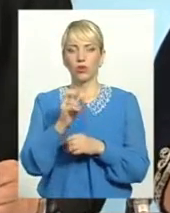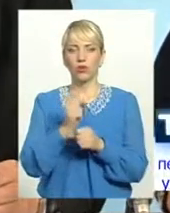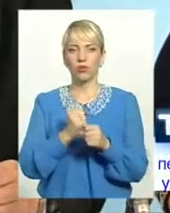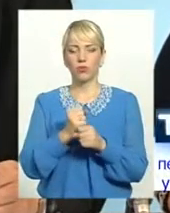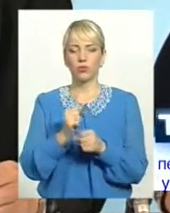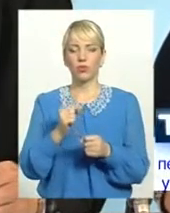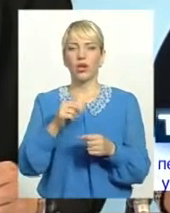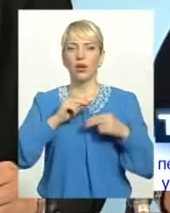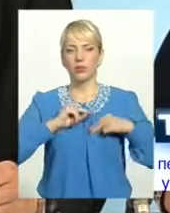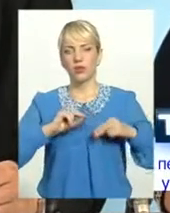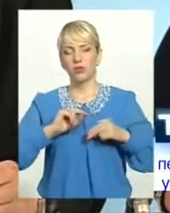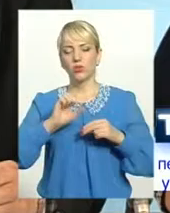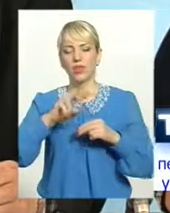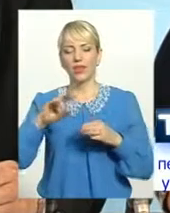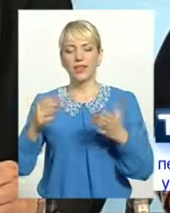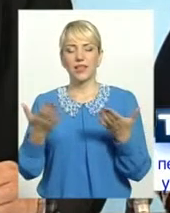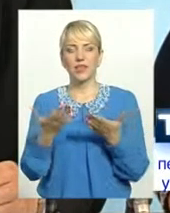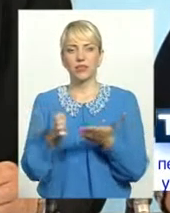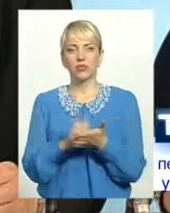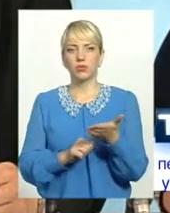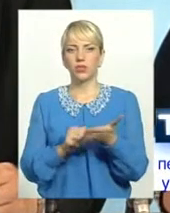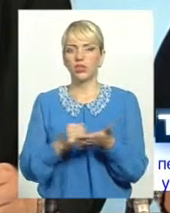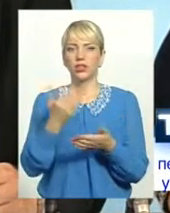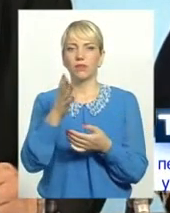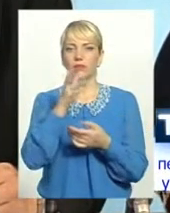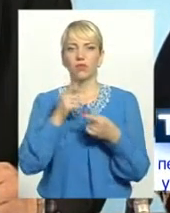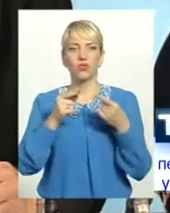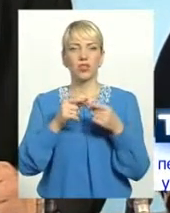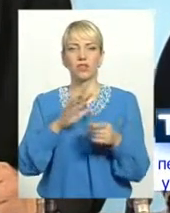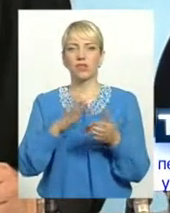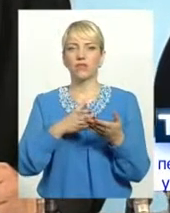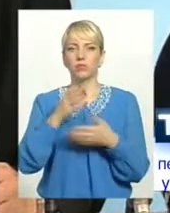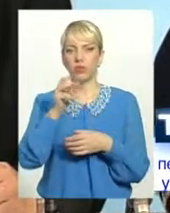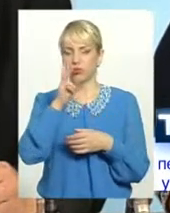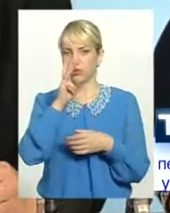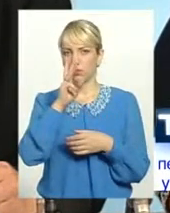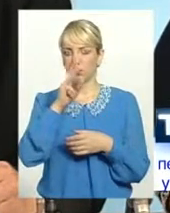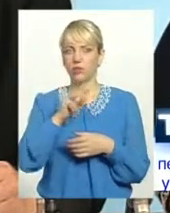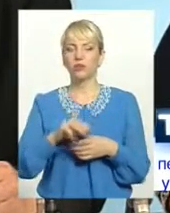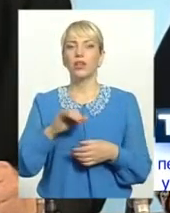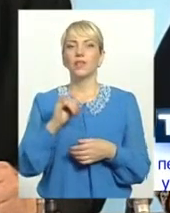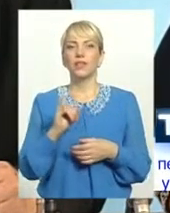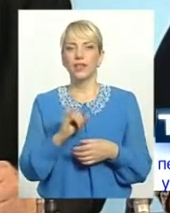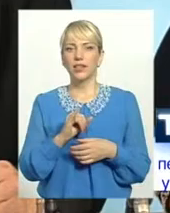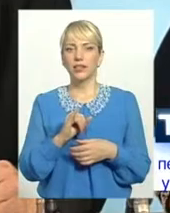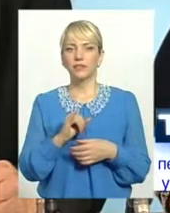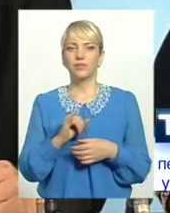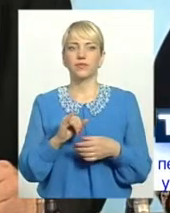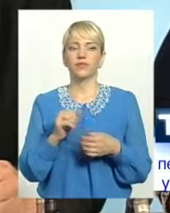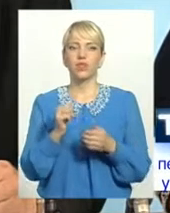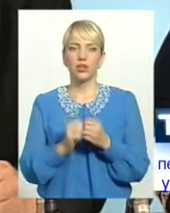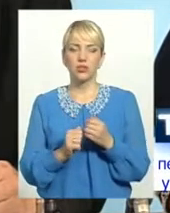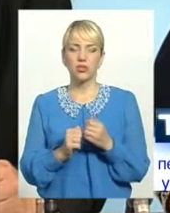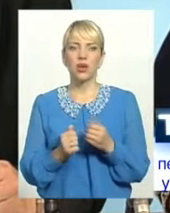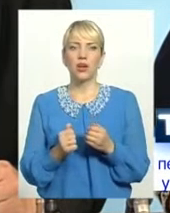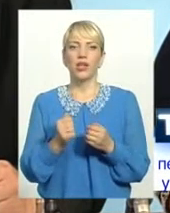працюють, але з якихось причин їм своєчасно не виплачують заробітної плати. І досить часто